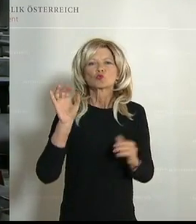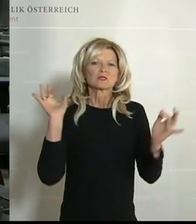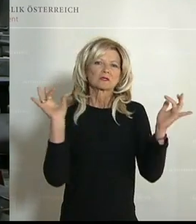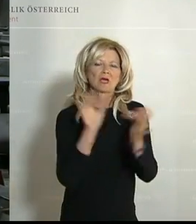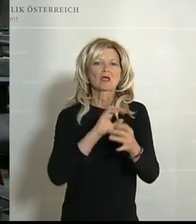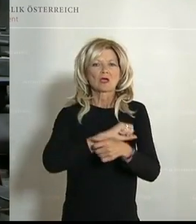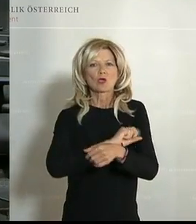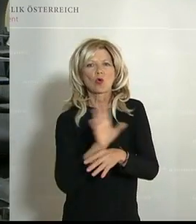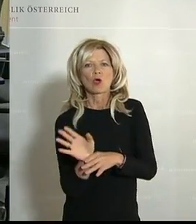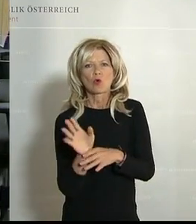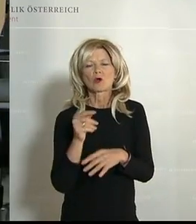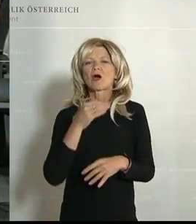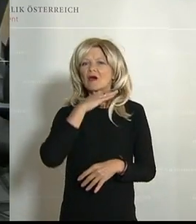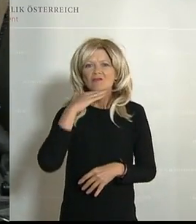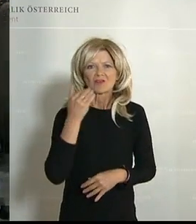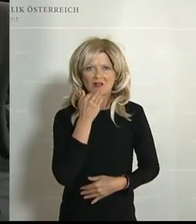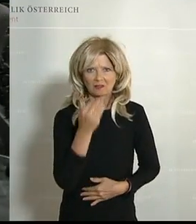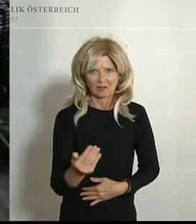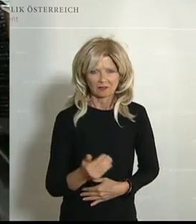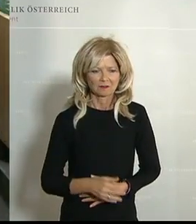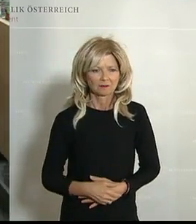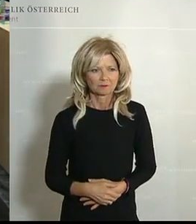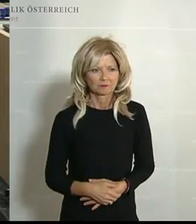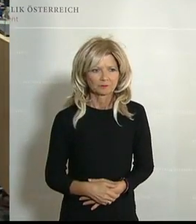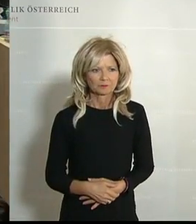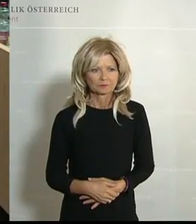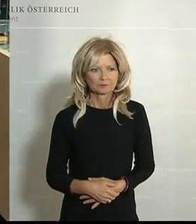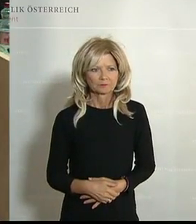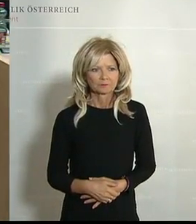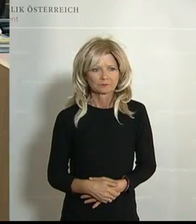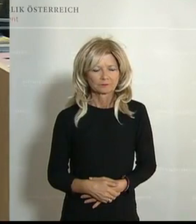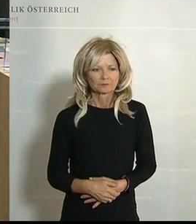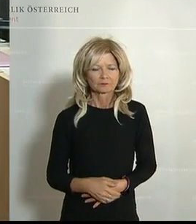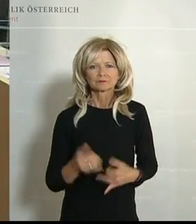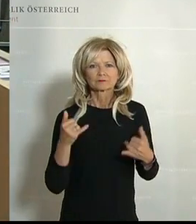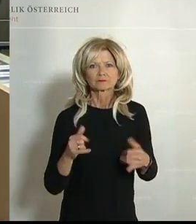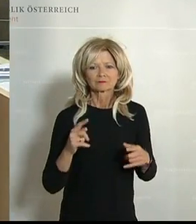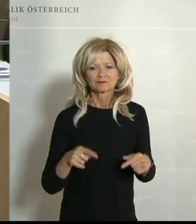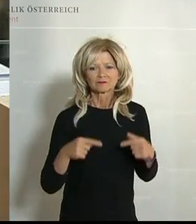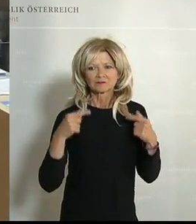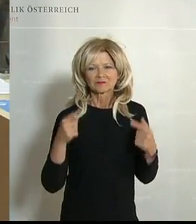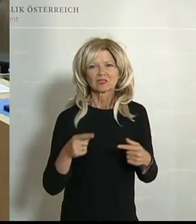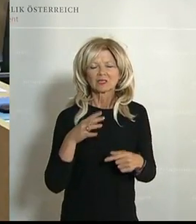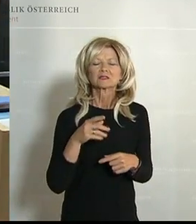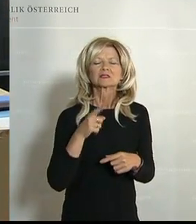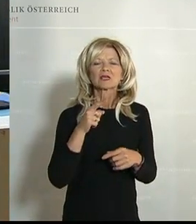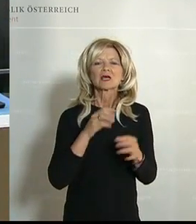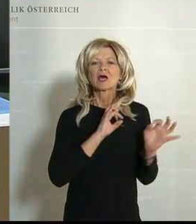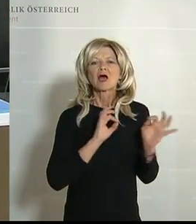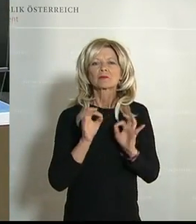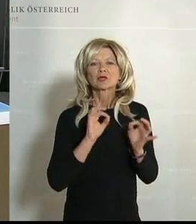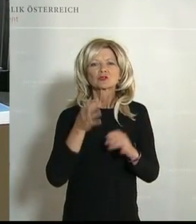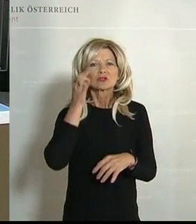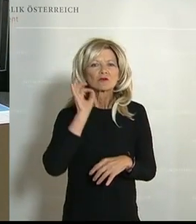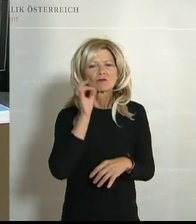Die Tiroler Landesregierung hätte aus dem Ischgl-Bericht bereits erste Schlüsse gezogen. Andere Bundesländer könnten von diesem Vorgehen etwas